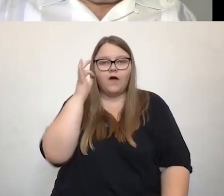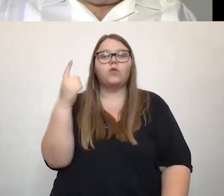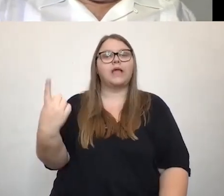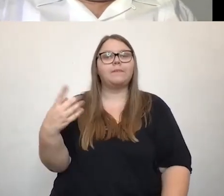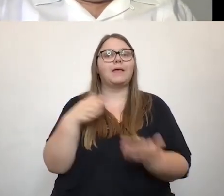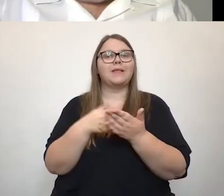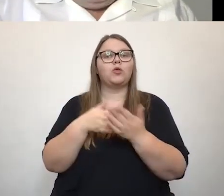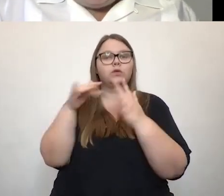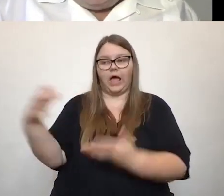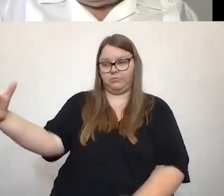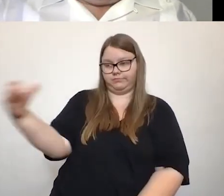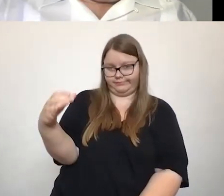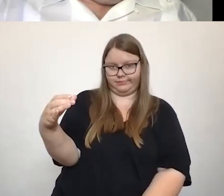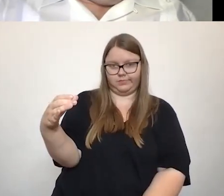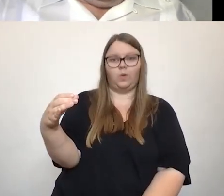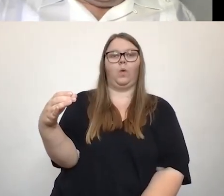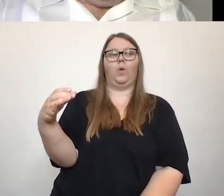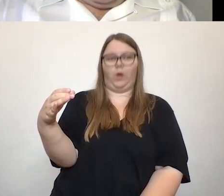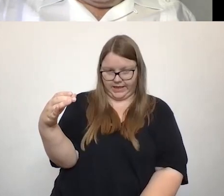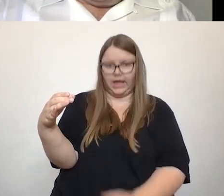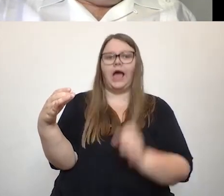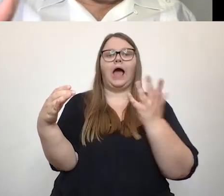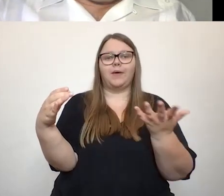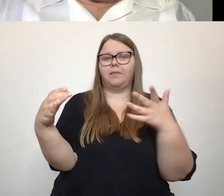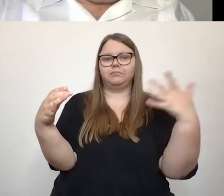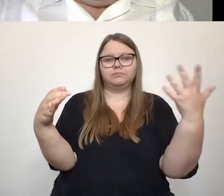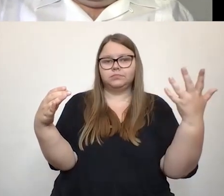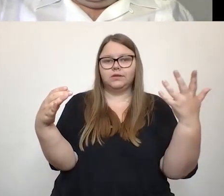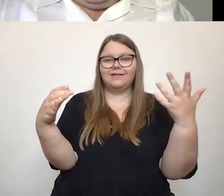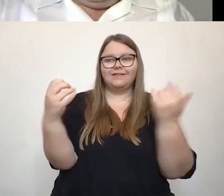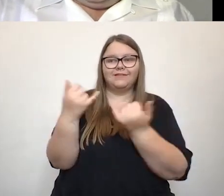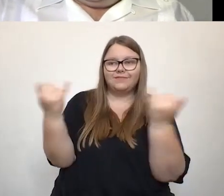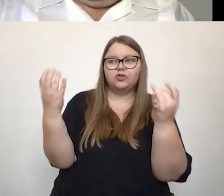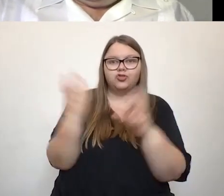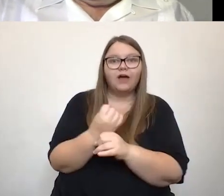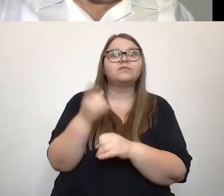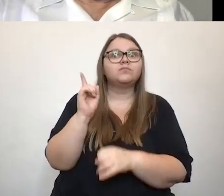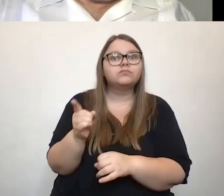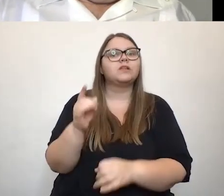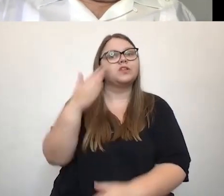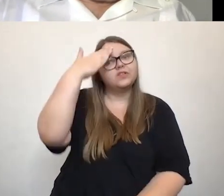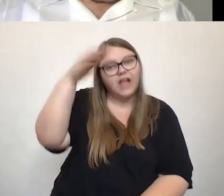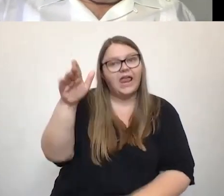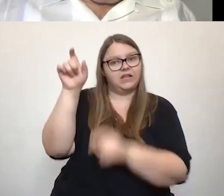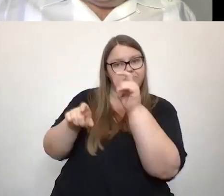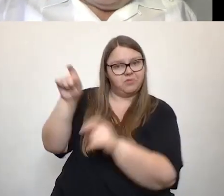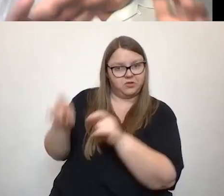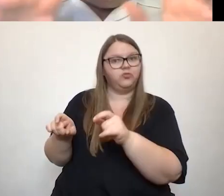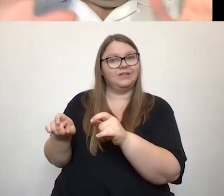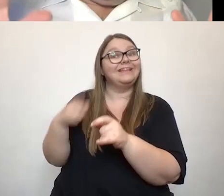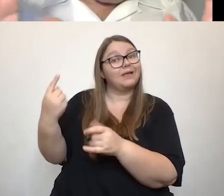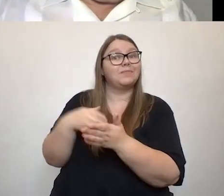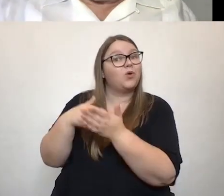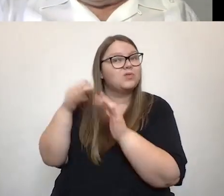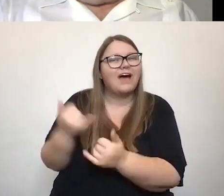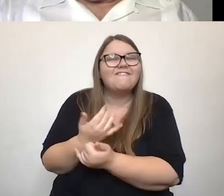einstellen kann, wie bekomme ich denn überhaupt eben auch einen Pool an Talenten, die behindert sind, also das heißt, es ist ein sehr, sehr